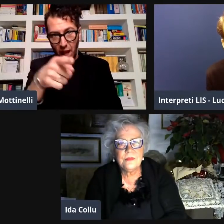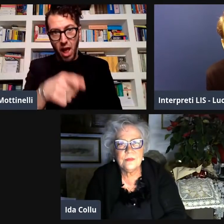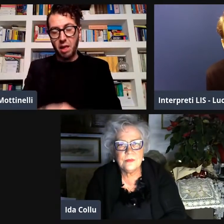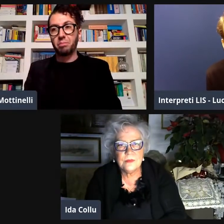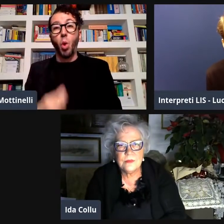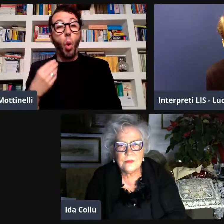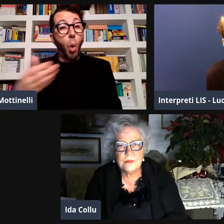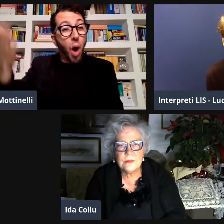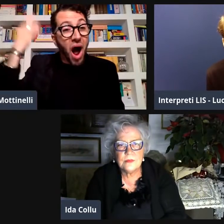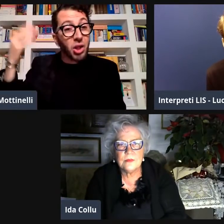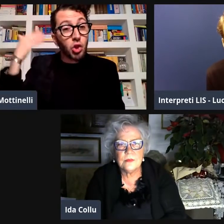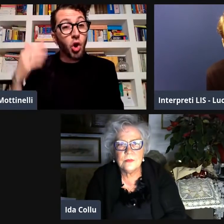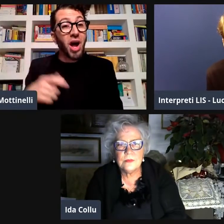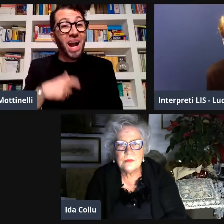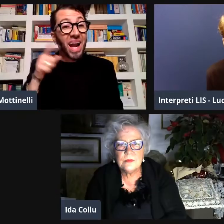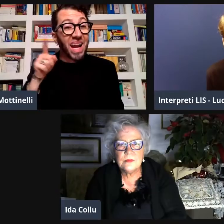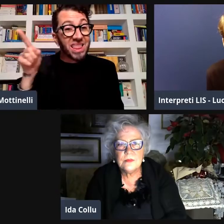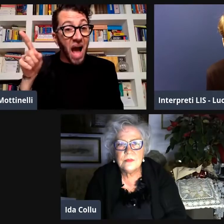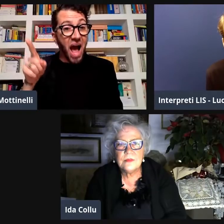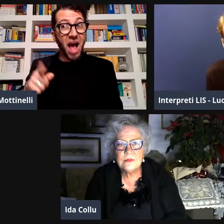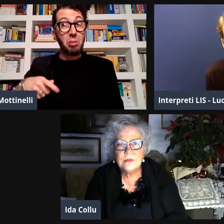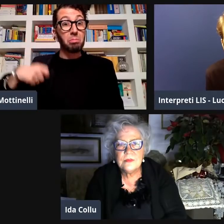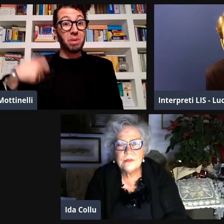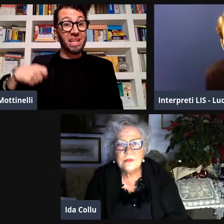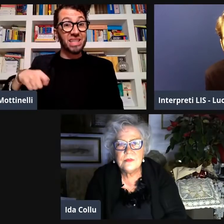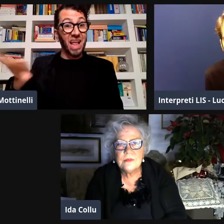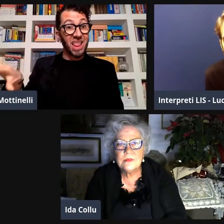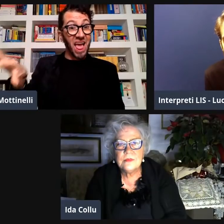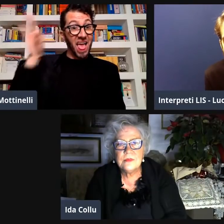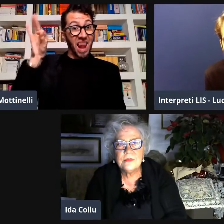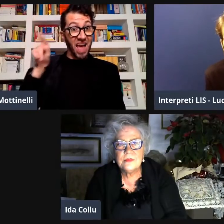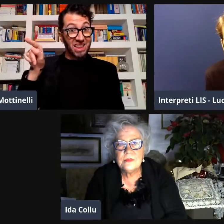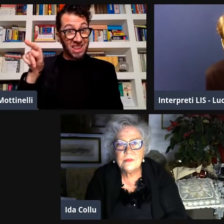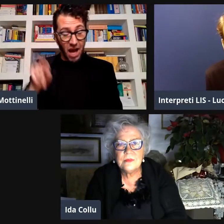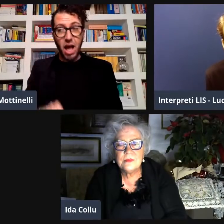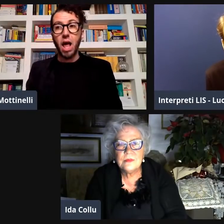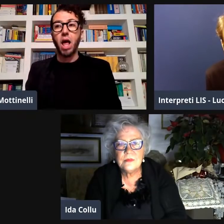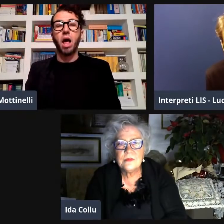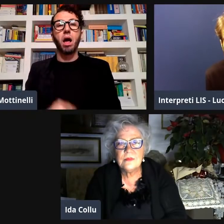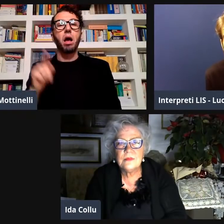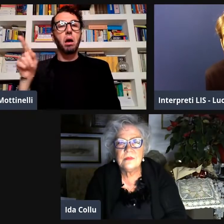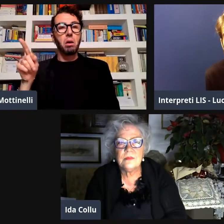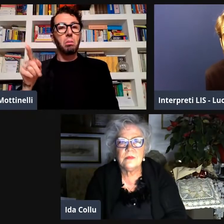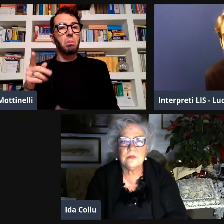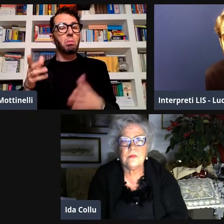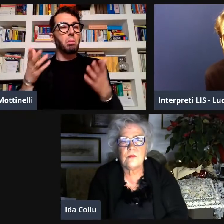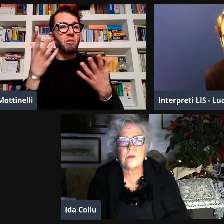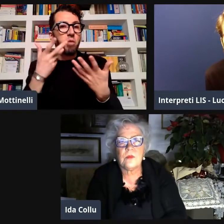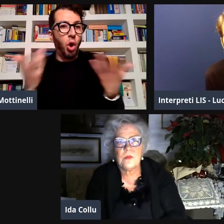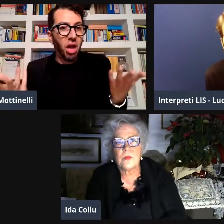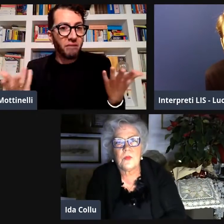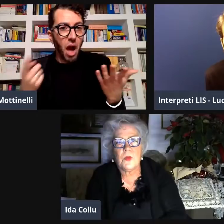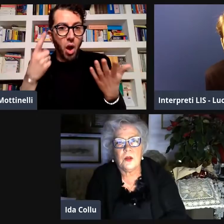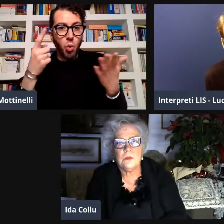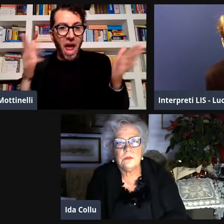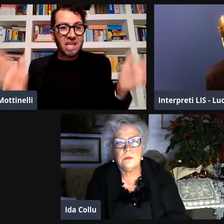voci di corridoio dicevano ma lo sai quando Ida era stata eletta presidente